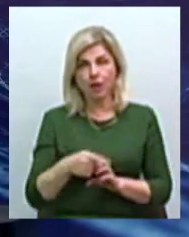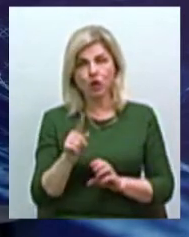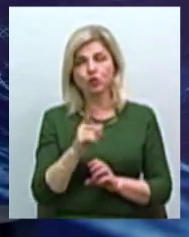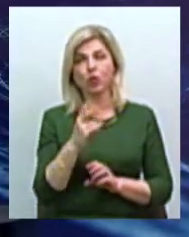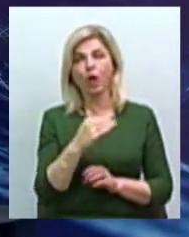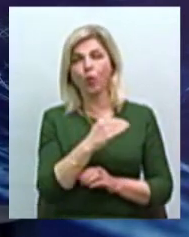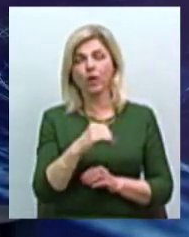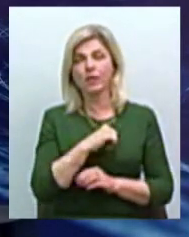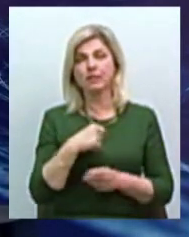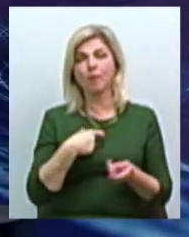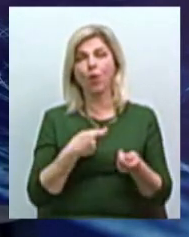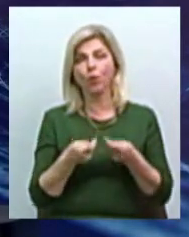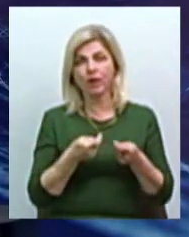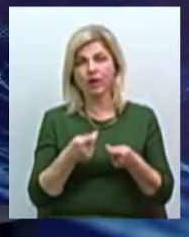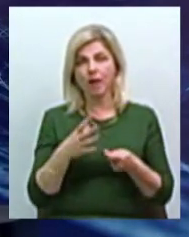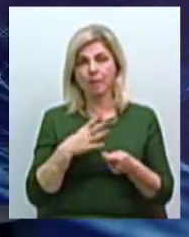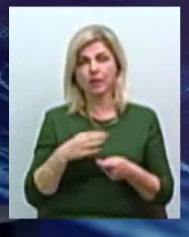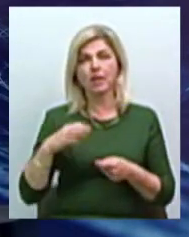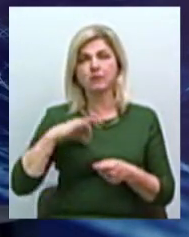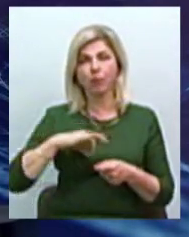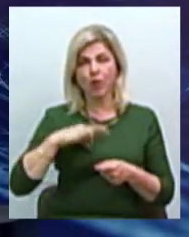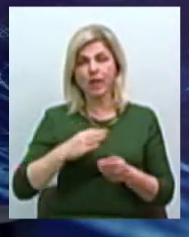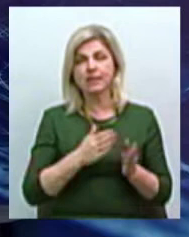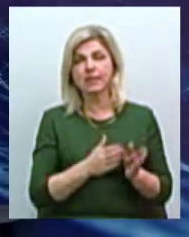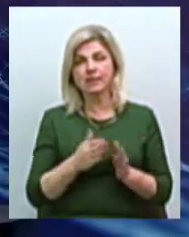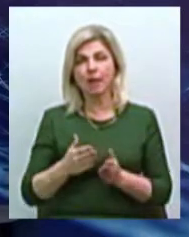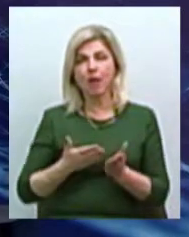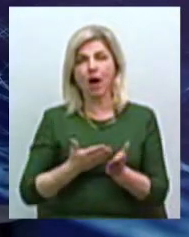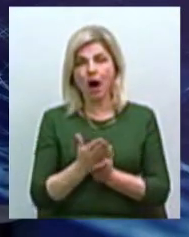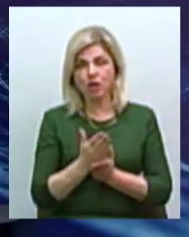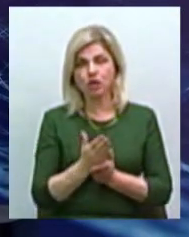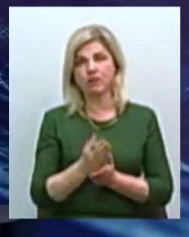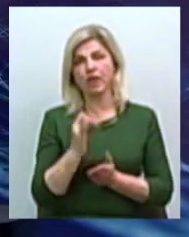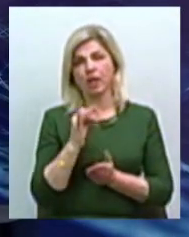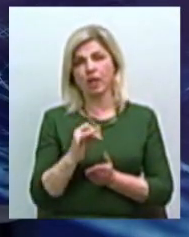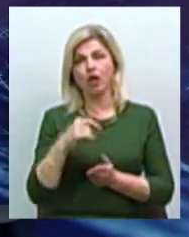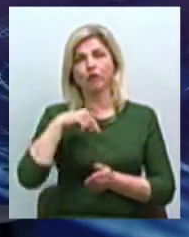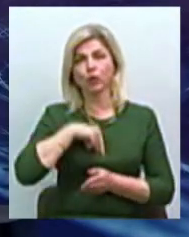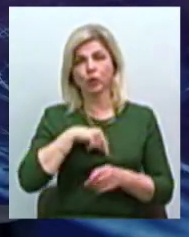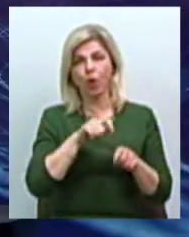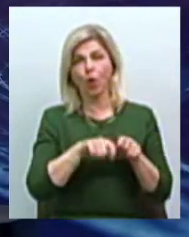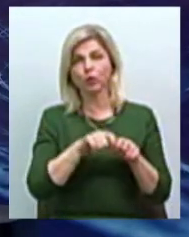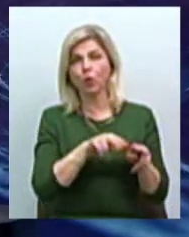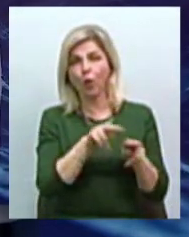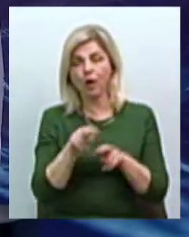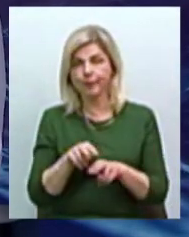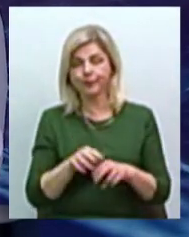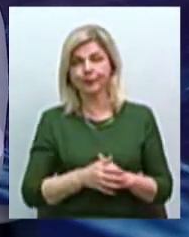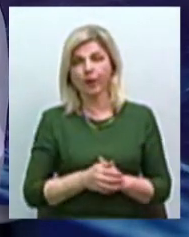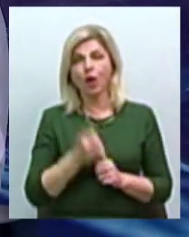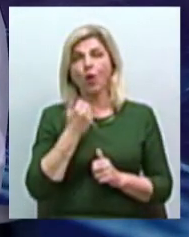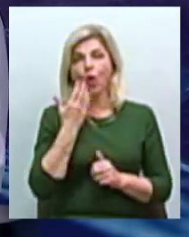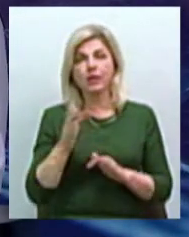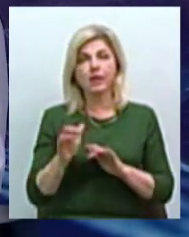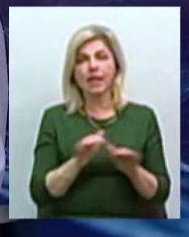самоуправління була внедрена система управління качеством, система утреннього аудита, внутреннього контролю. Коли действие